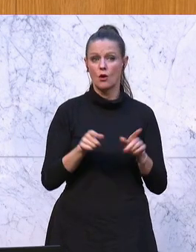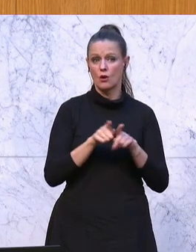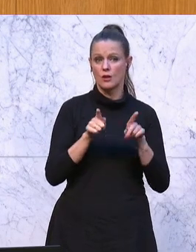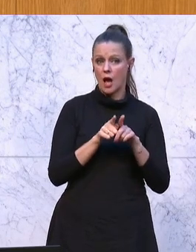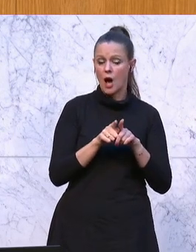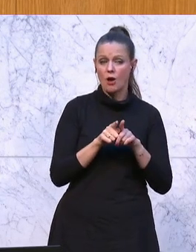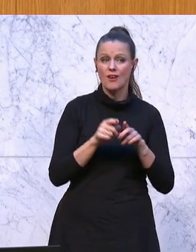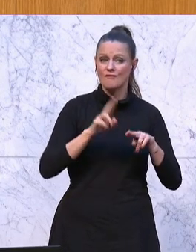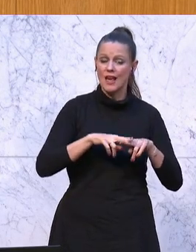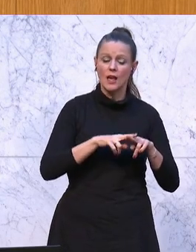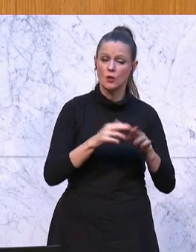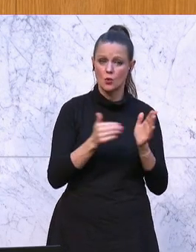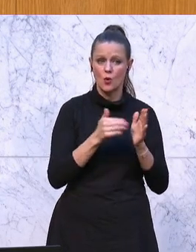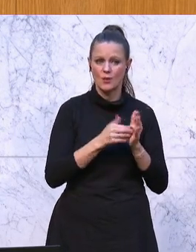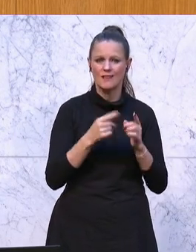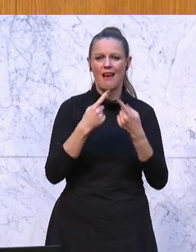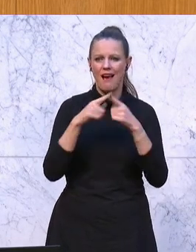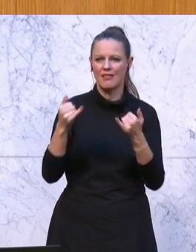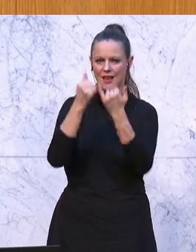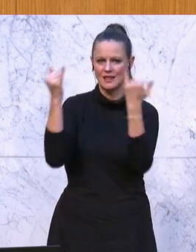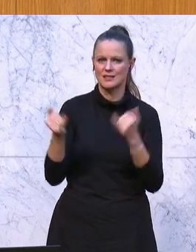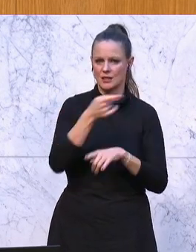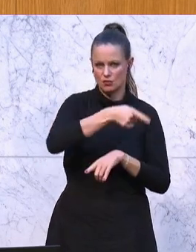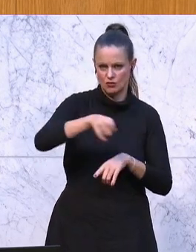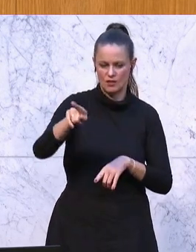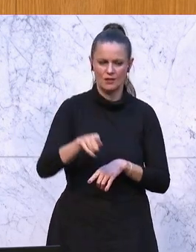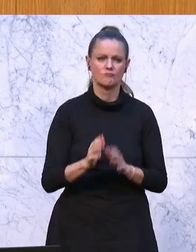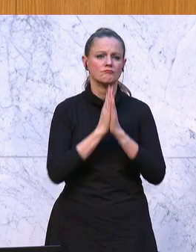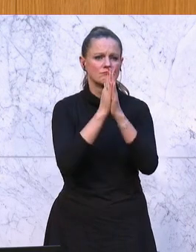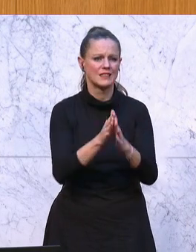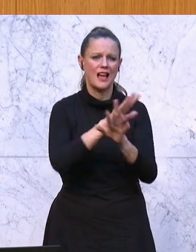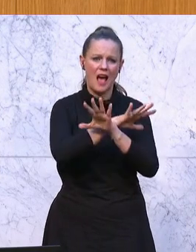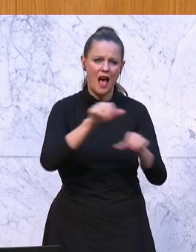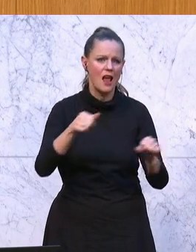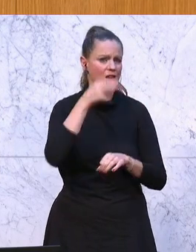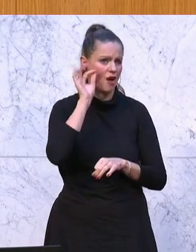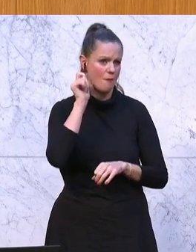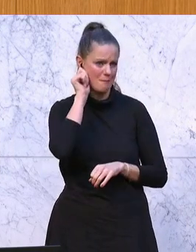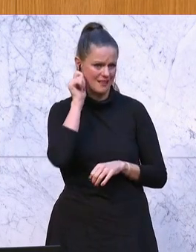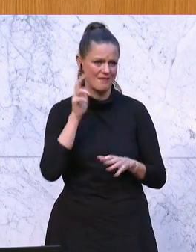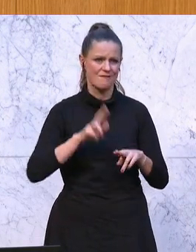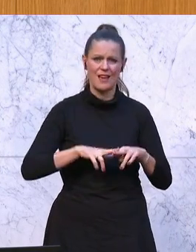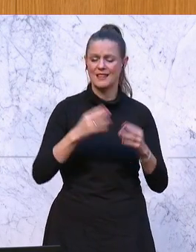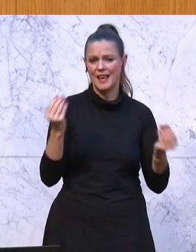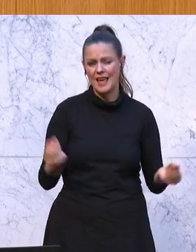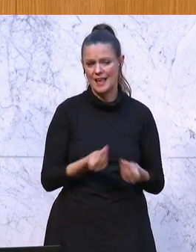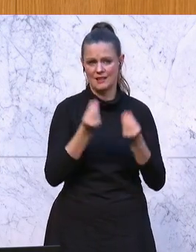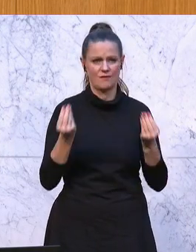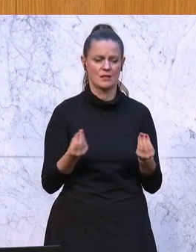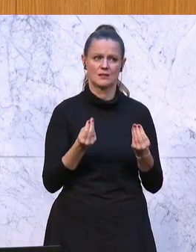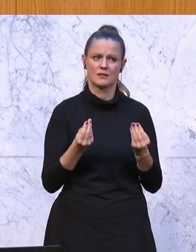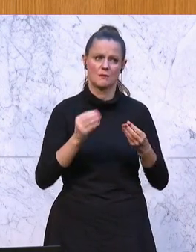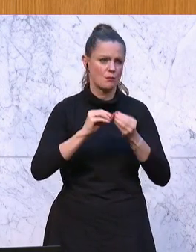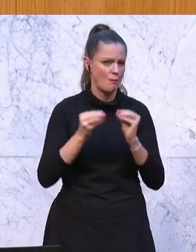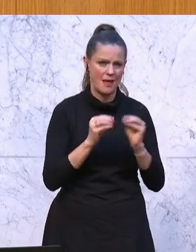Institutionen weiterverwiesen. Also mein Appell an alle Frauen, an alle Mädchen, wenn sie auf irgendeine Art und Weise